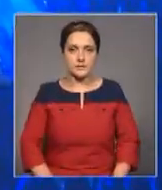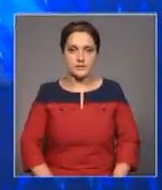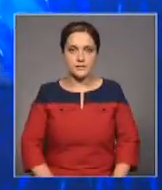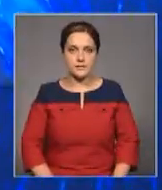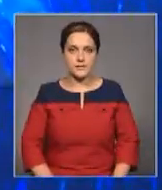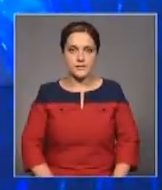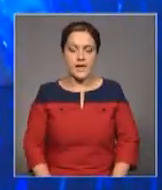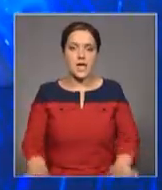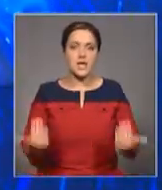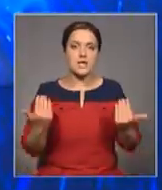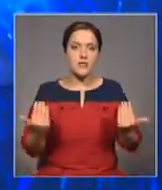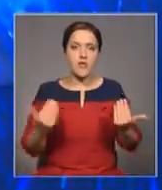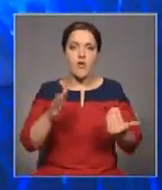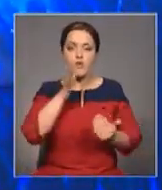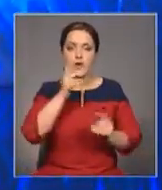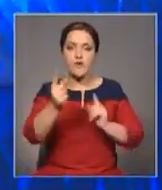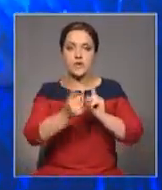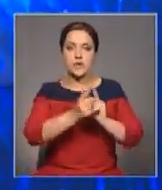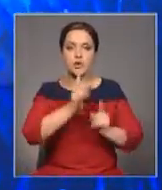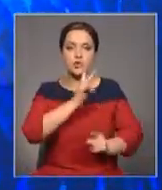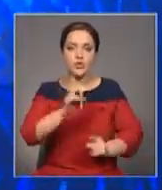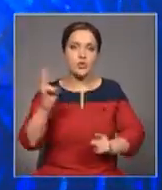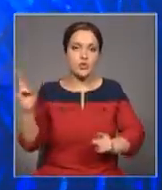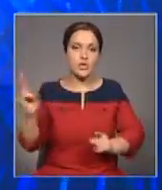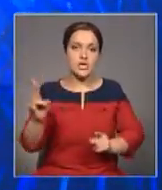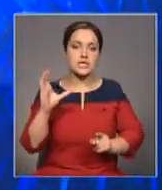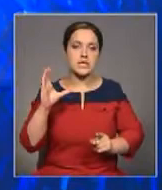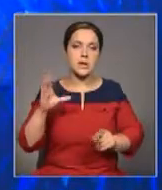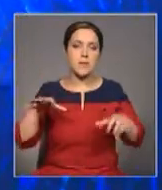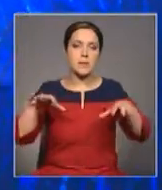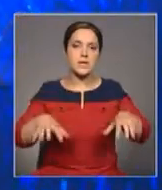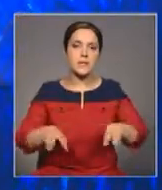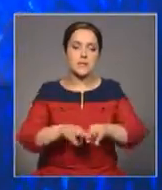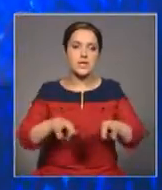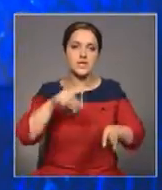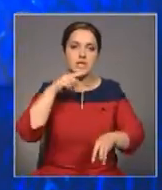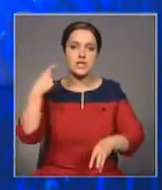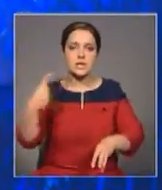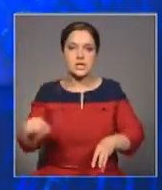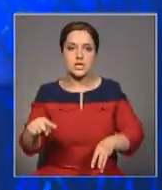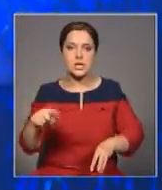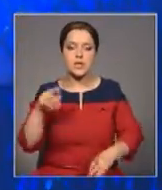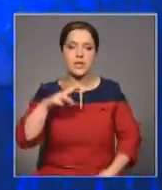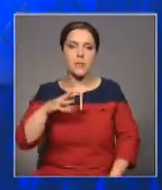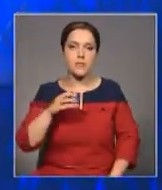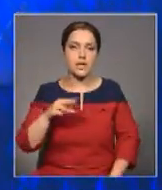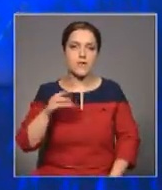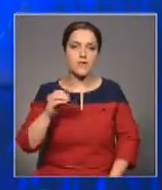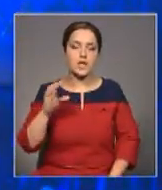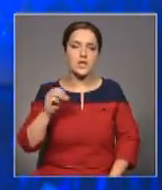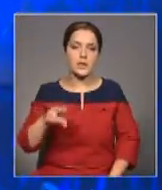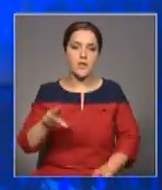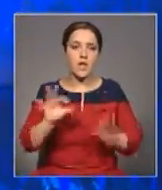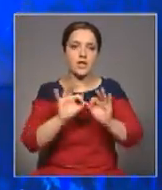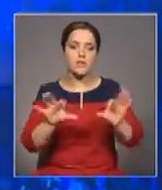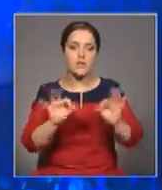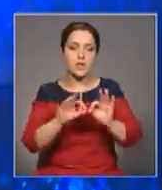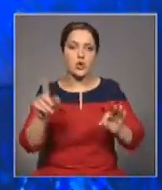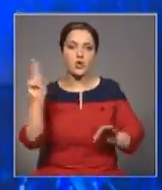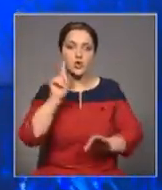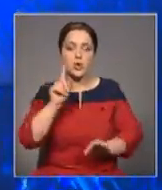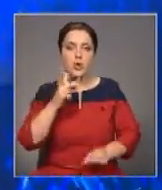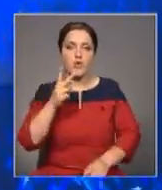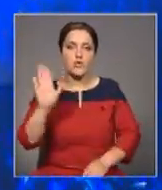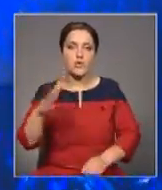Сегодня же во время встречи Нурсултана Назарбаева с председателем правительства Российской Федерации Дмитрием Медведевым отмечалось, что двусторонние